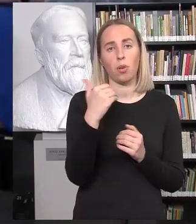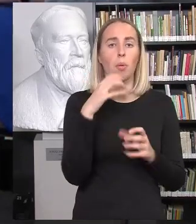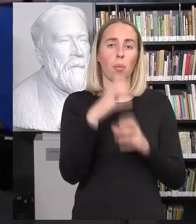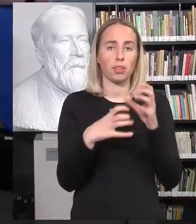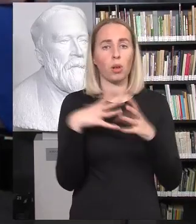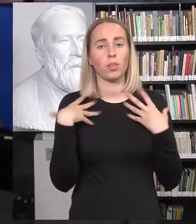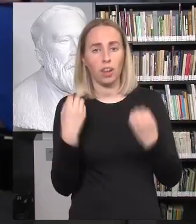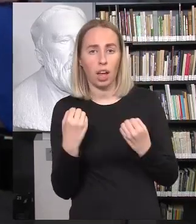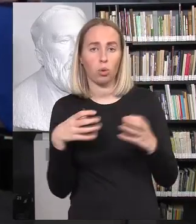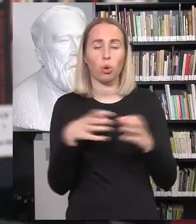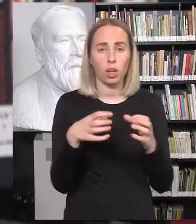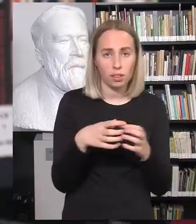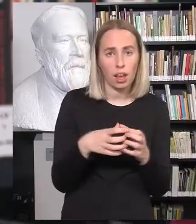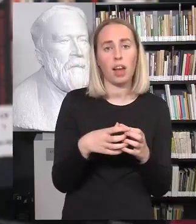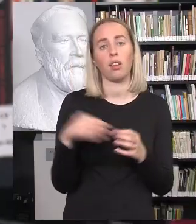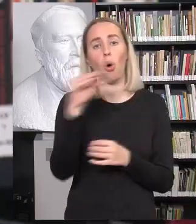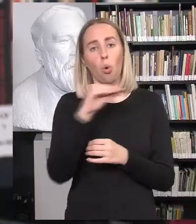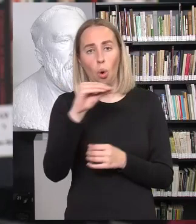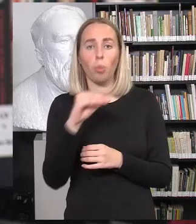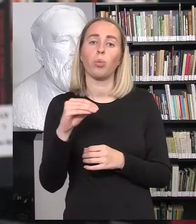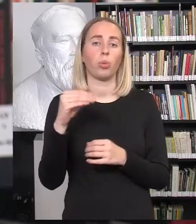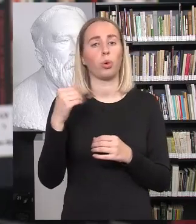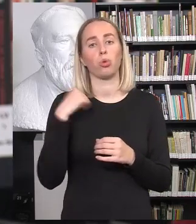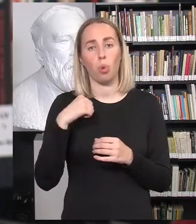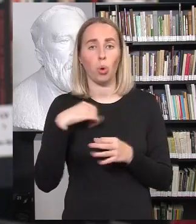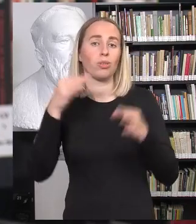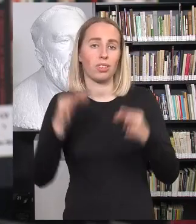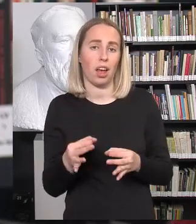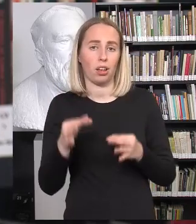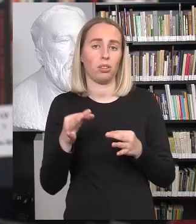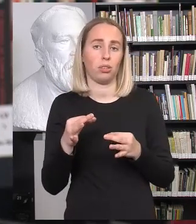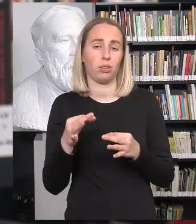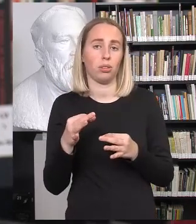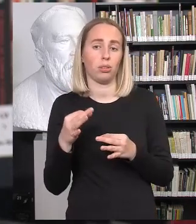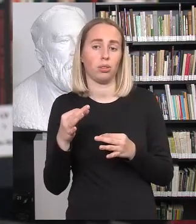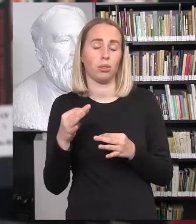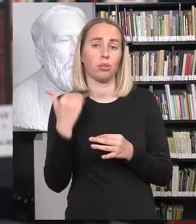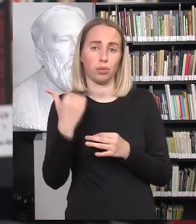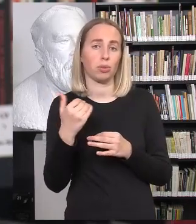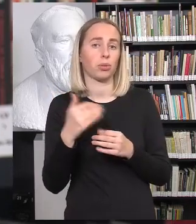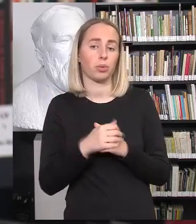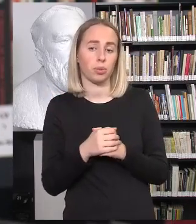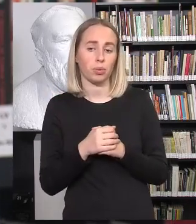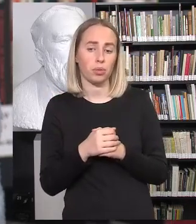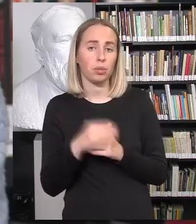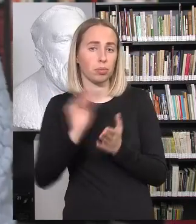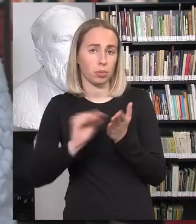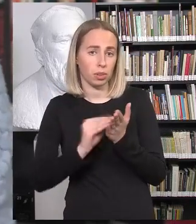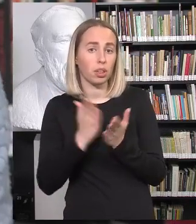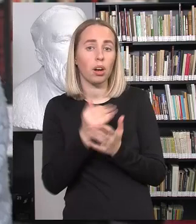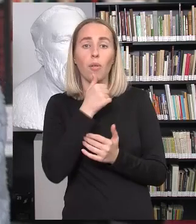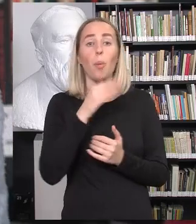Vaiko teisių komitetą. Ir Europos žmogaus teisių teismas yra vienoje byloje prieš Daniją pasakęs, kad lytinių sūkdymas yra panašiai kaip